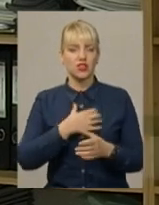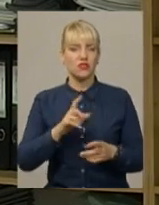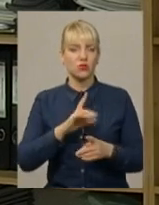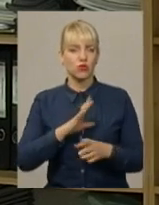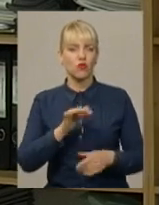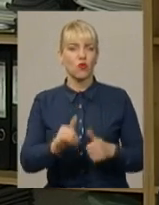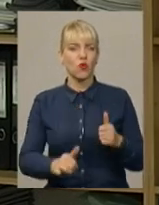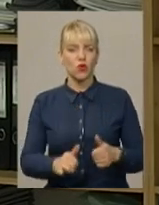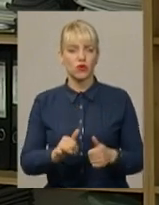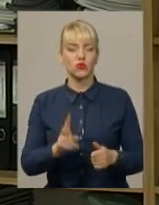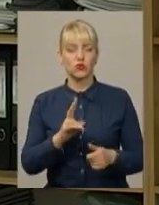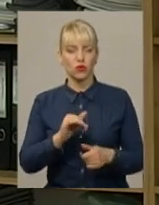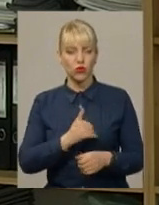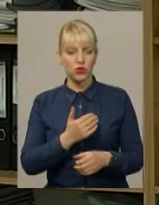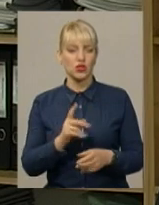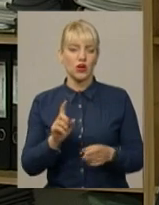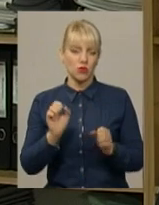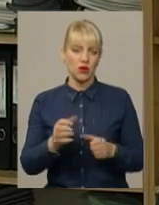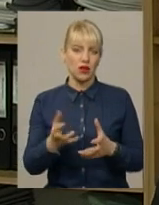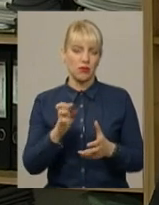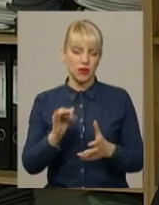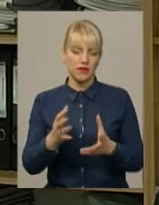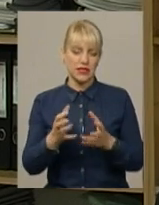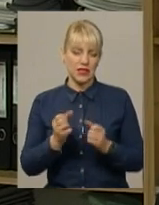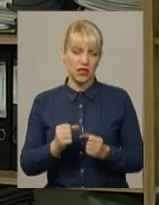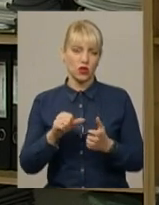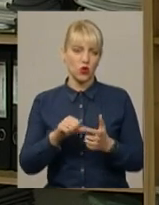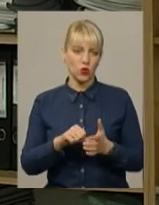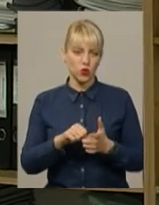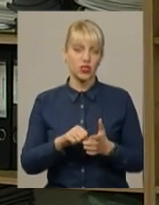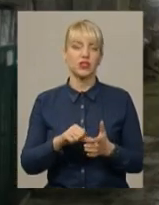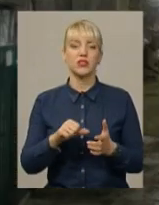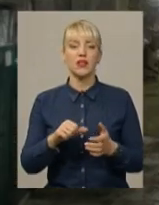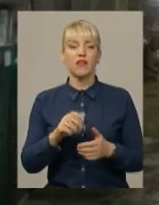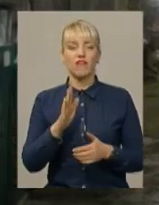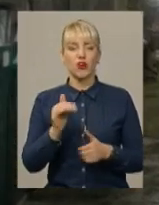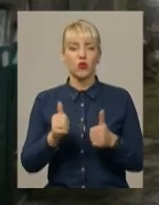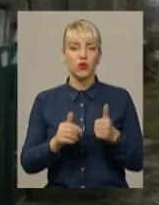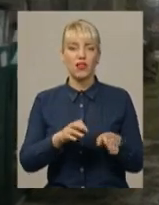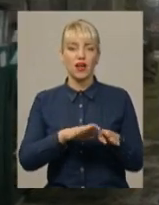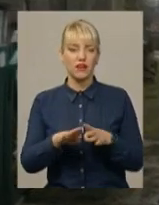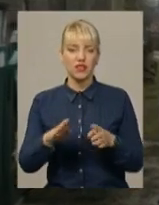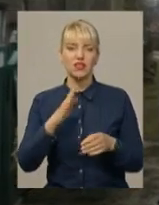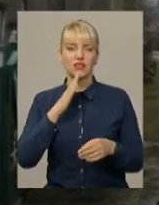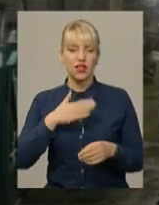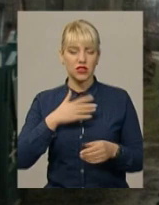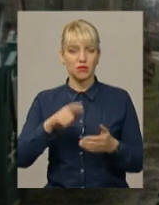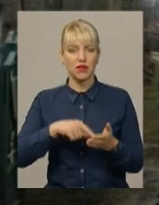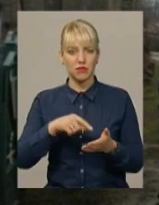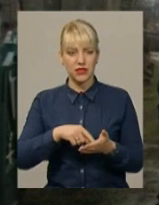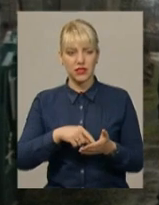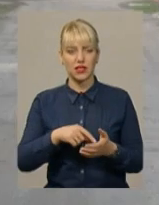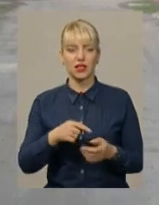вийти на ринок, прийшли і взяли участь в цьому конкурсі на рівні з комунальним підприємством, яке в нас існує. Підприємство «Носоріг Еко» існує від